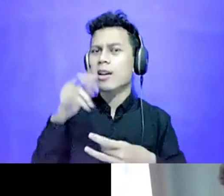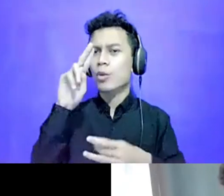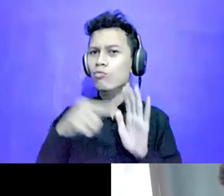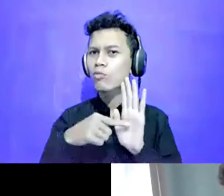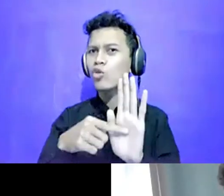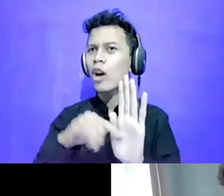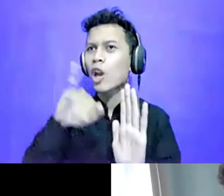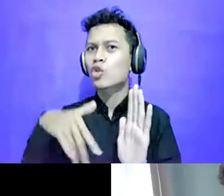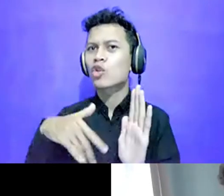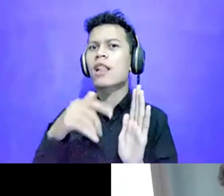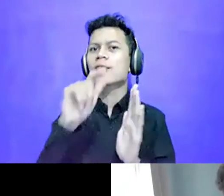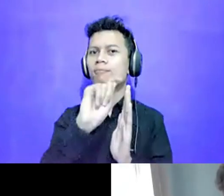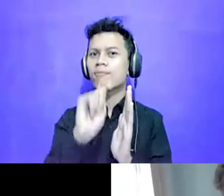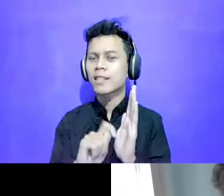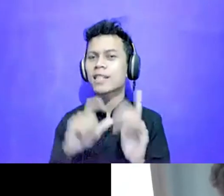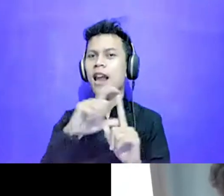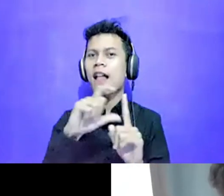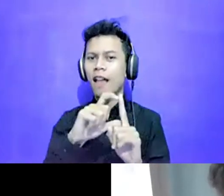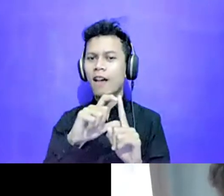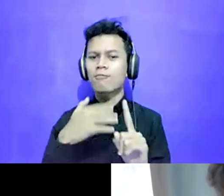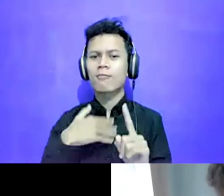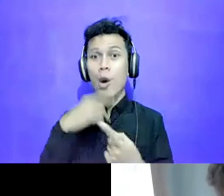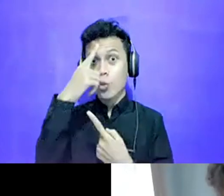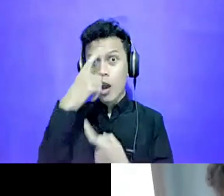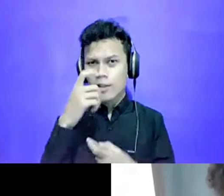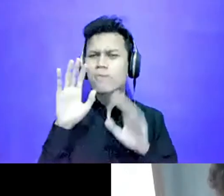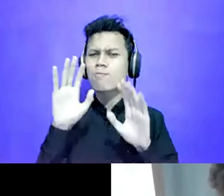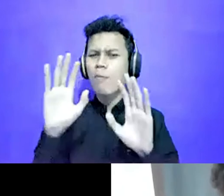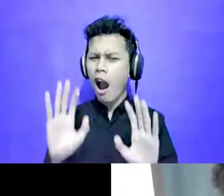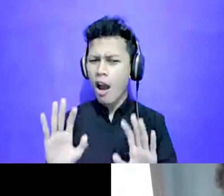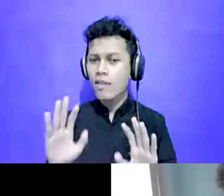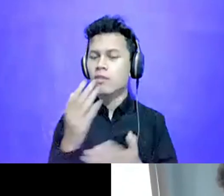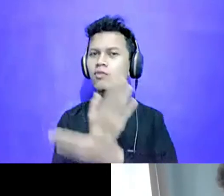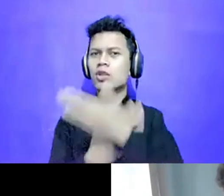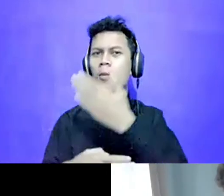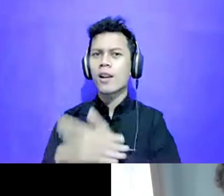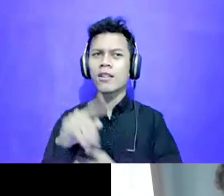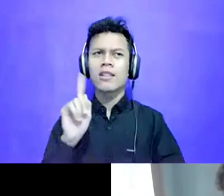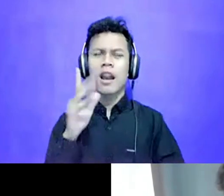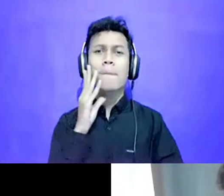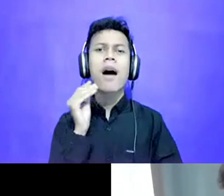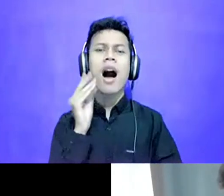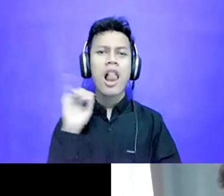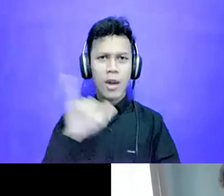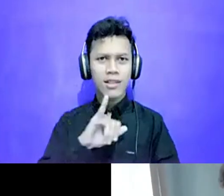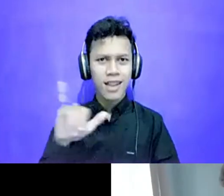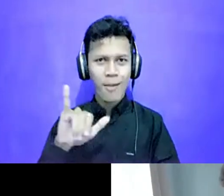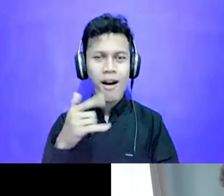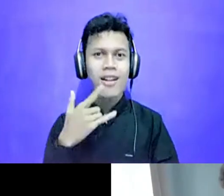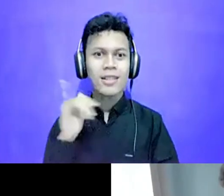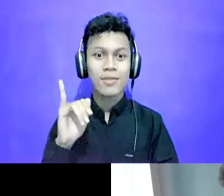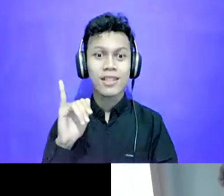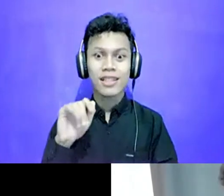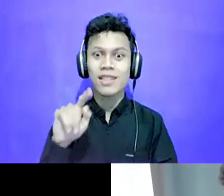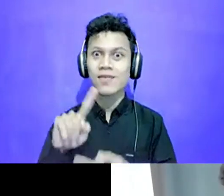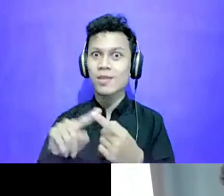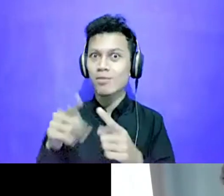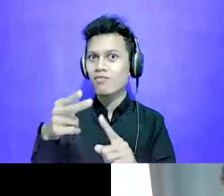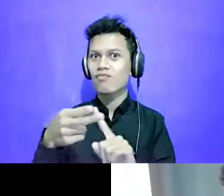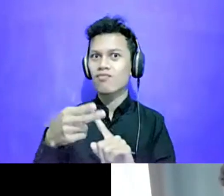Aku yakin ada banyak sekali disabilitas yang punya pengalaman yang sama. Seperti temannya Mas Fikri.